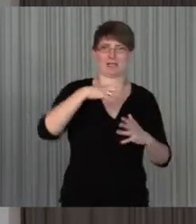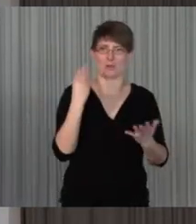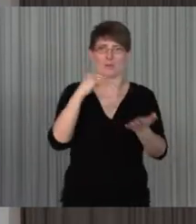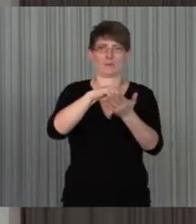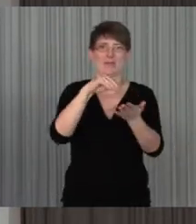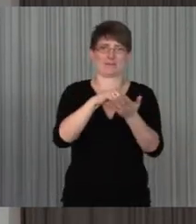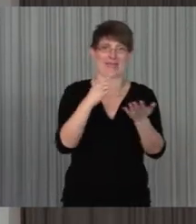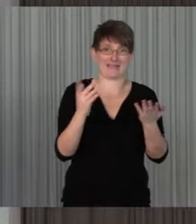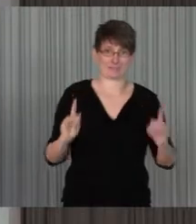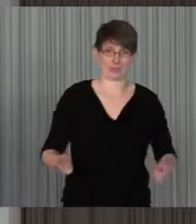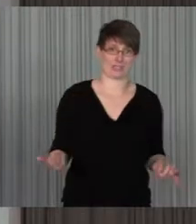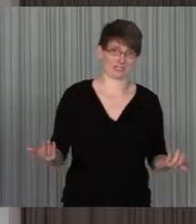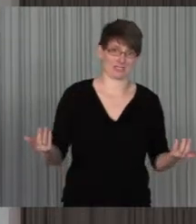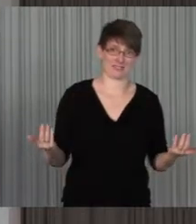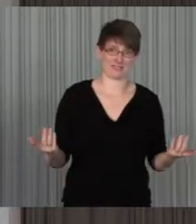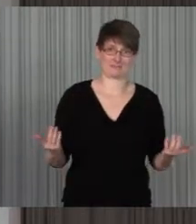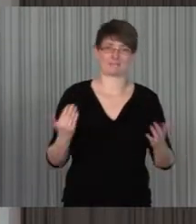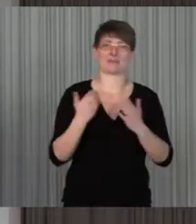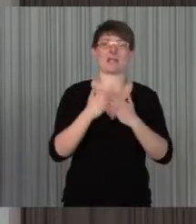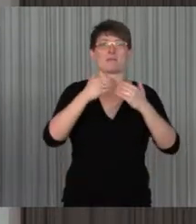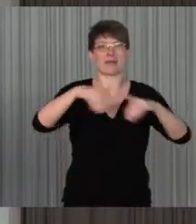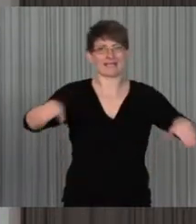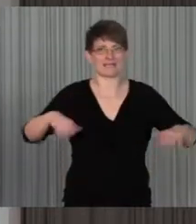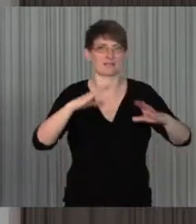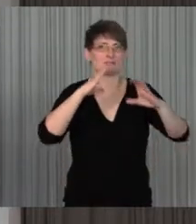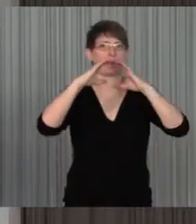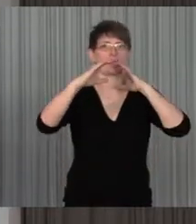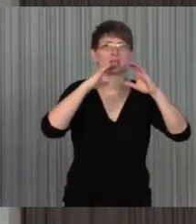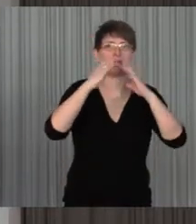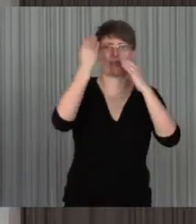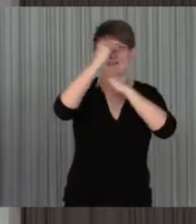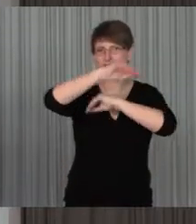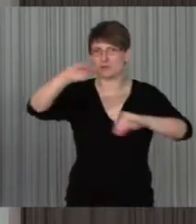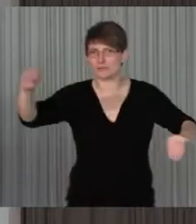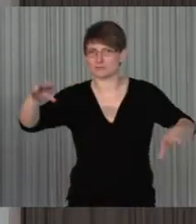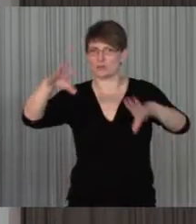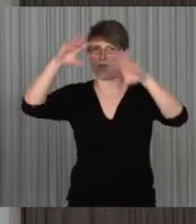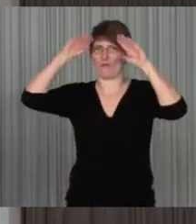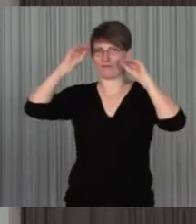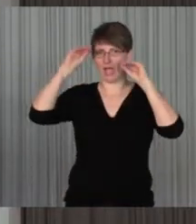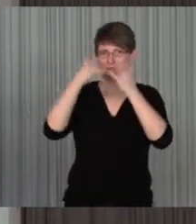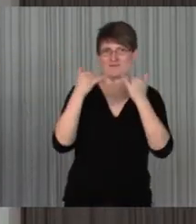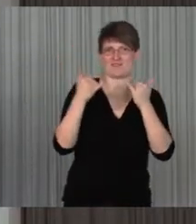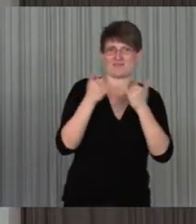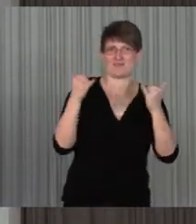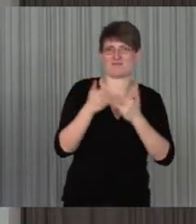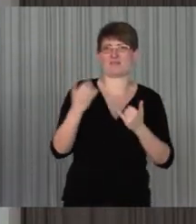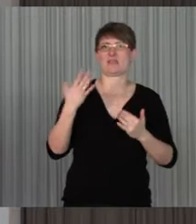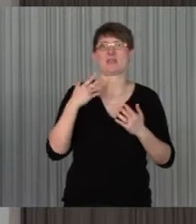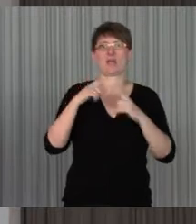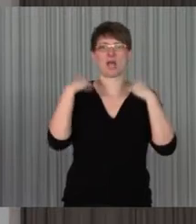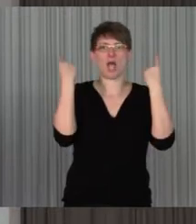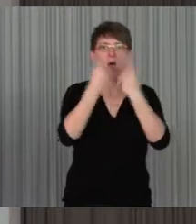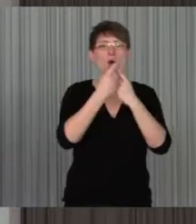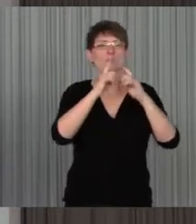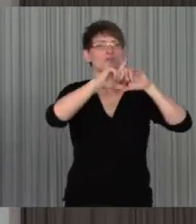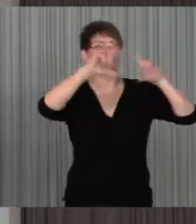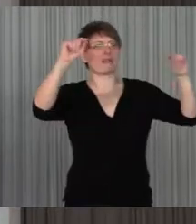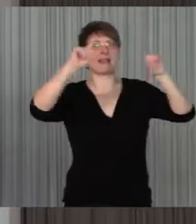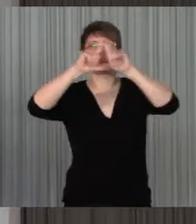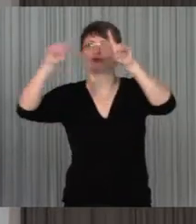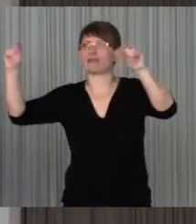sein können sozusagen, also barrierefreie Kommunikation, Informationsaufnahme ist wichtig, gut ausgestellte Räumlichkeiten,